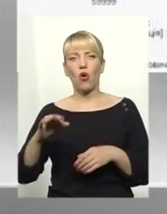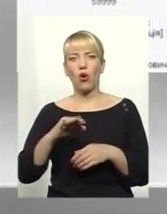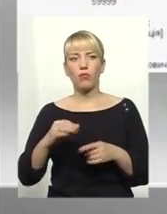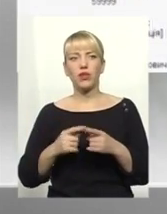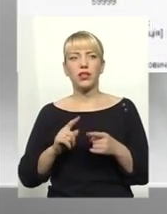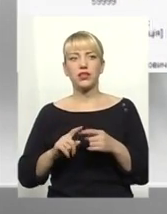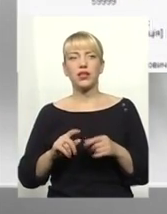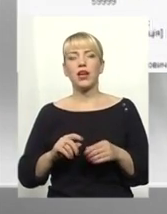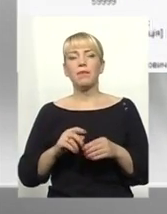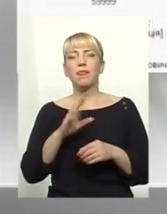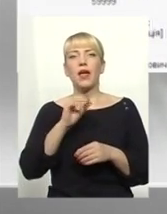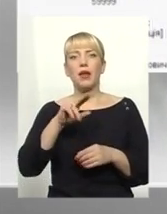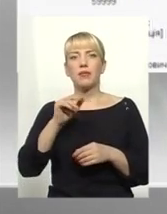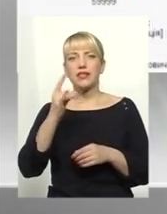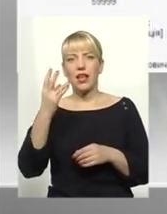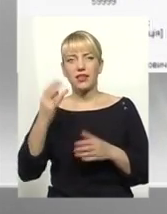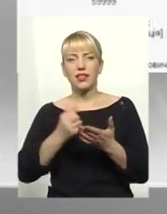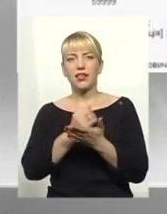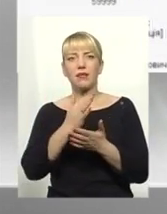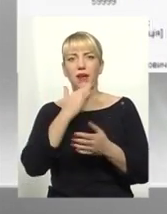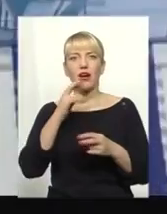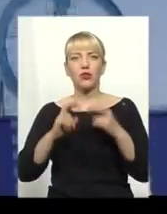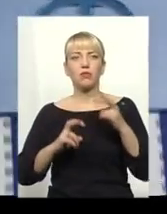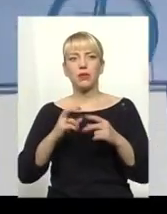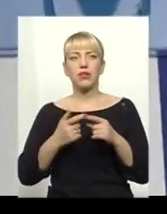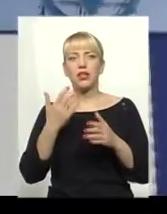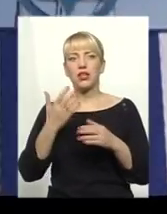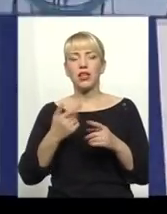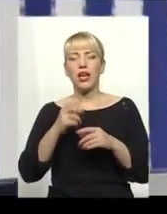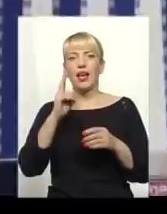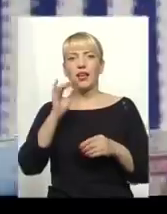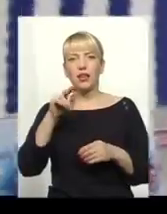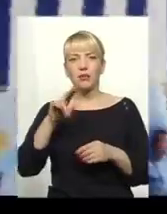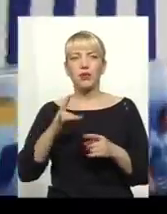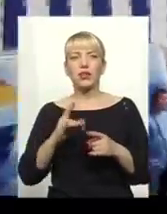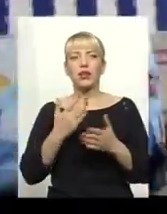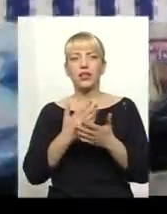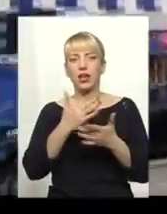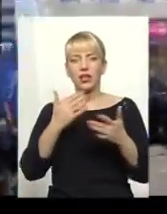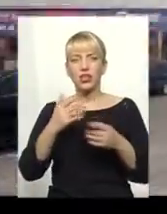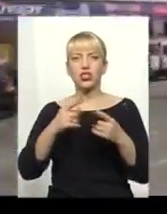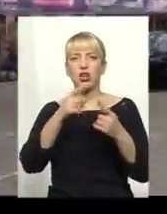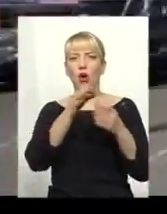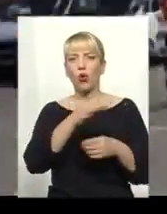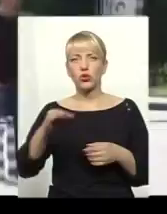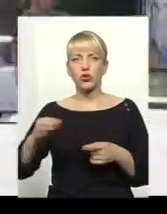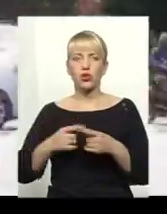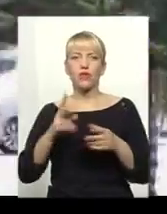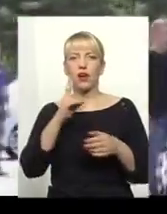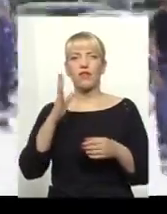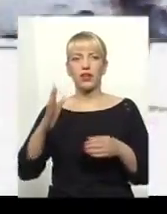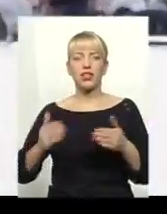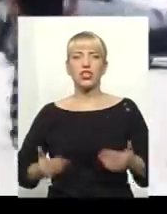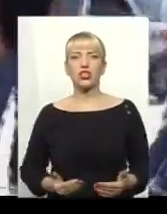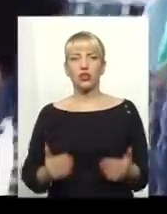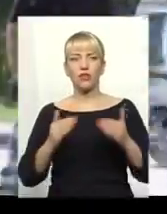Мережа «Епіцентр» і десятки інших підприємств. І не лише в Україні, а й на Кіпрі та Британських Віргінських островах. Квартири і житлові будинки